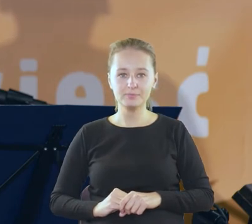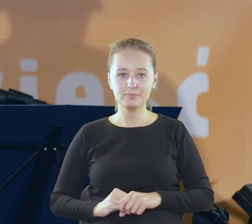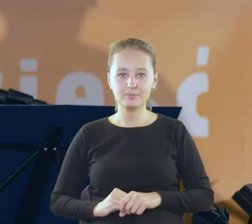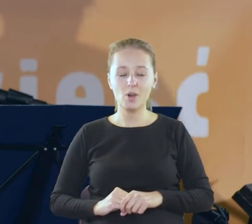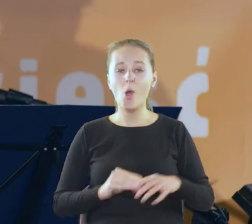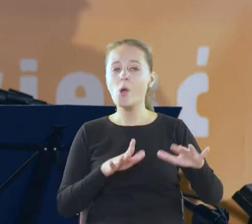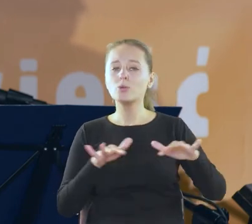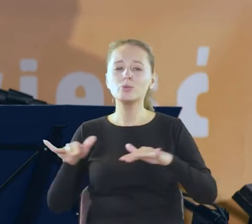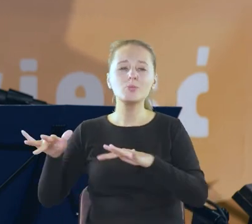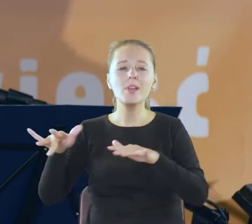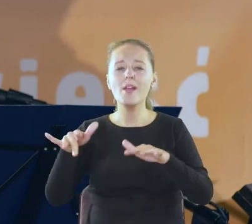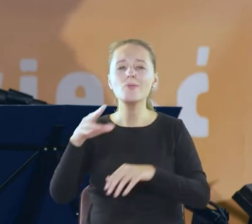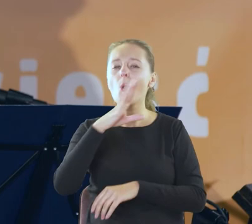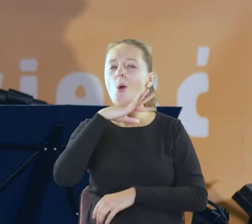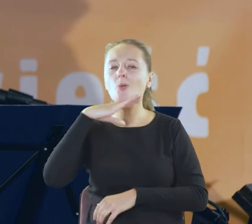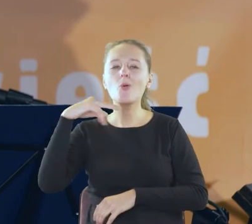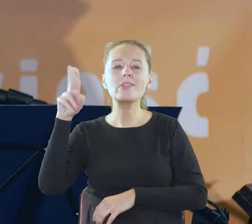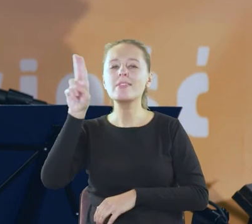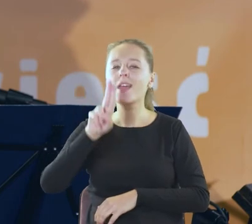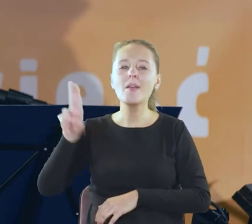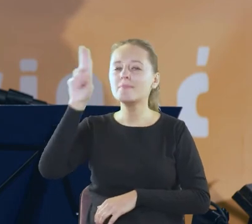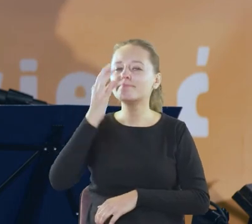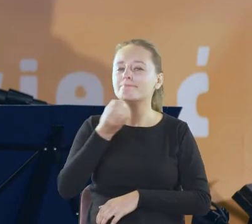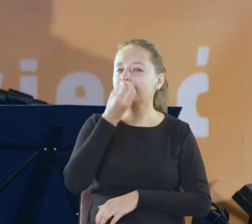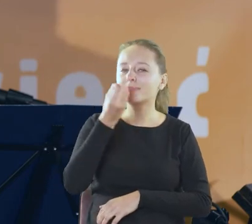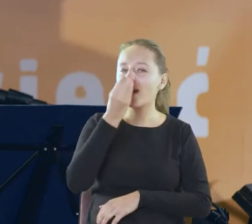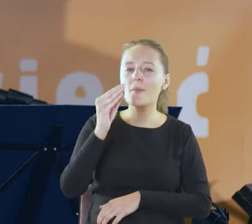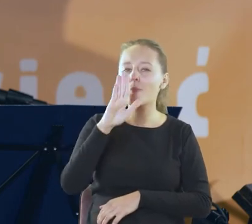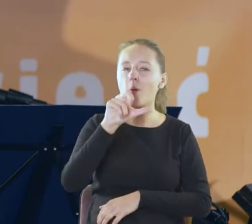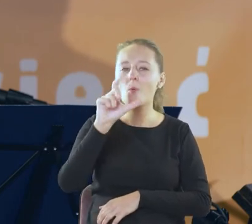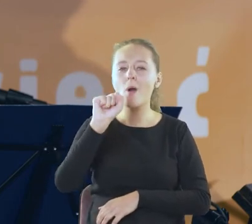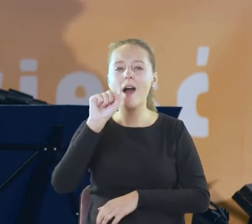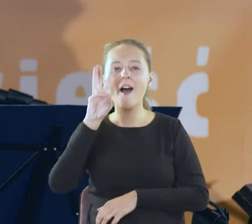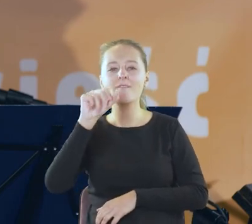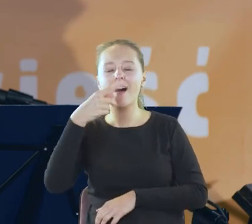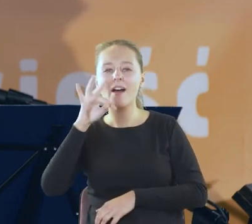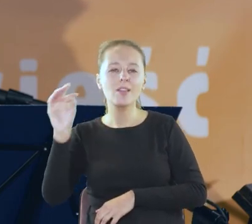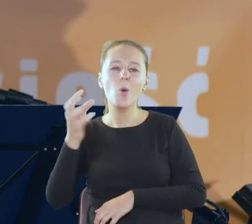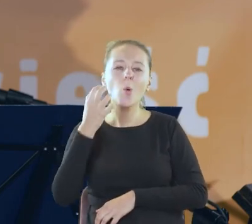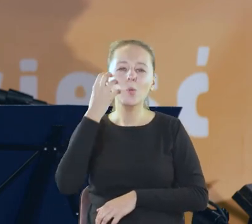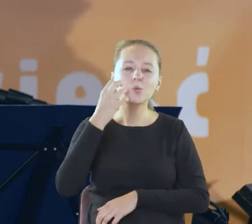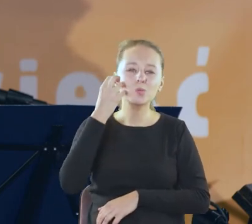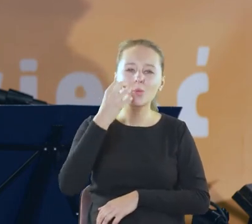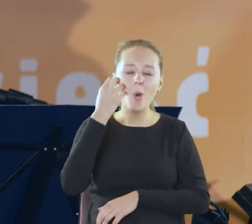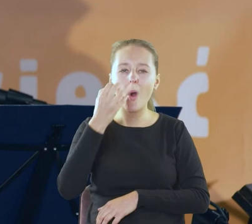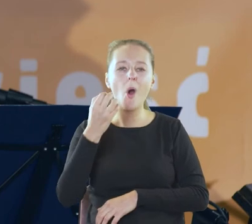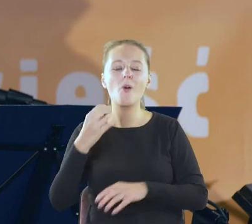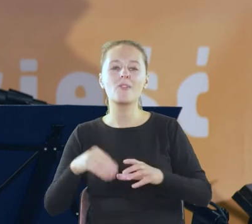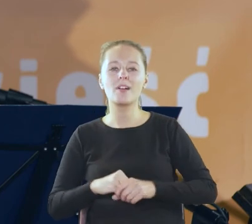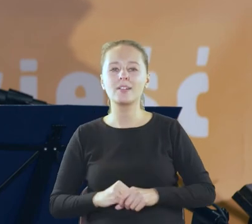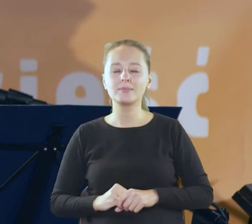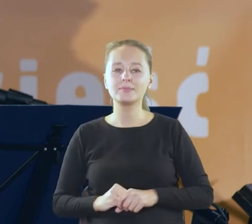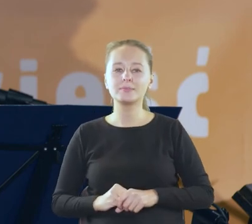buławatków żółte od kamioły różowe od dzięcieliny i smułek z obu